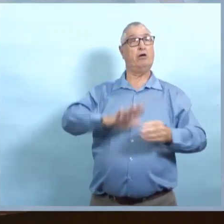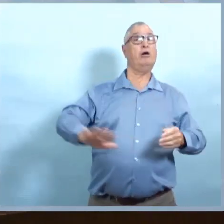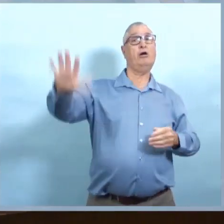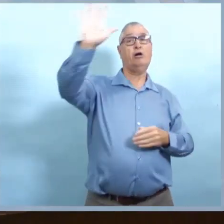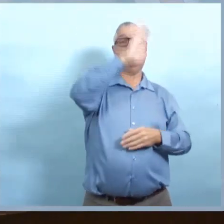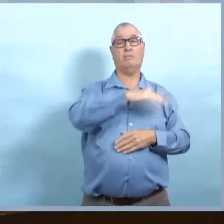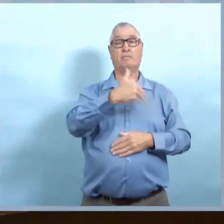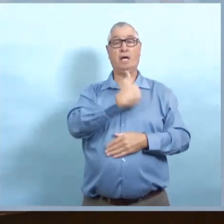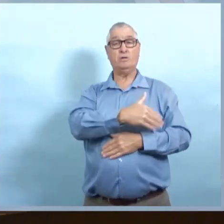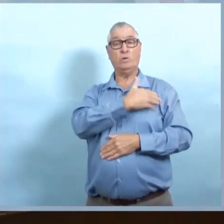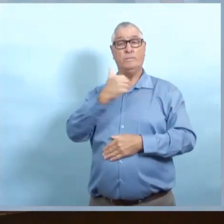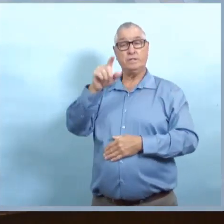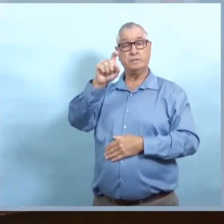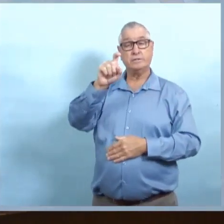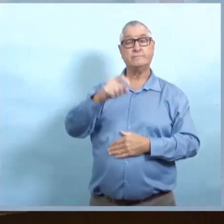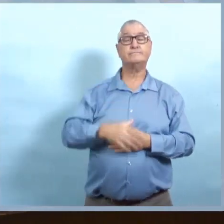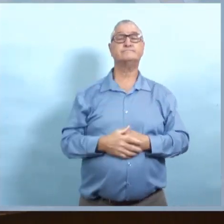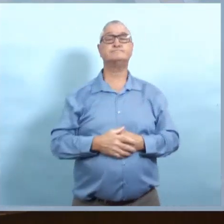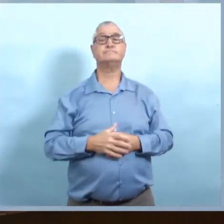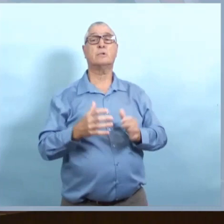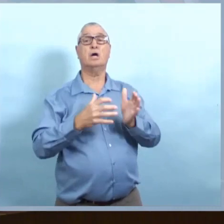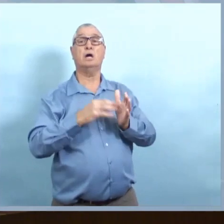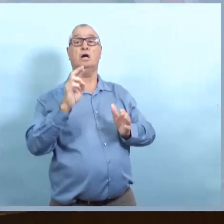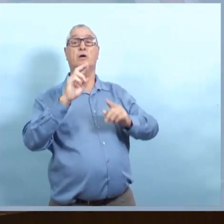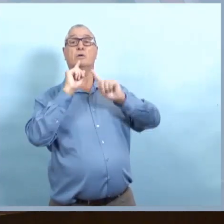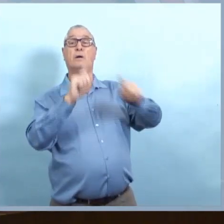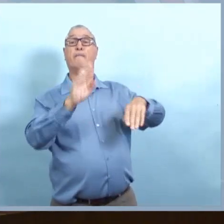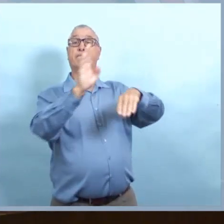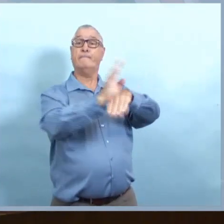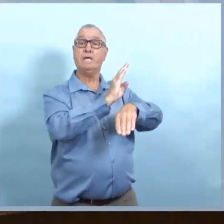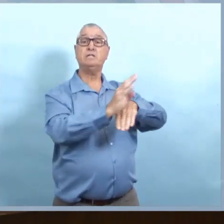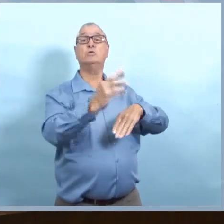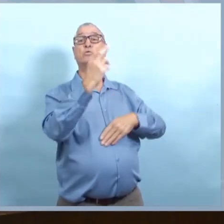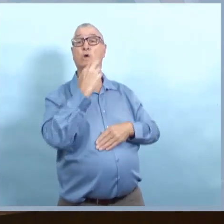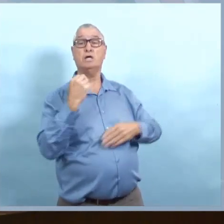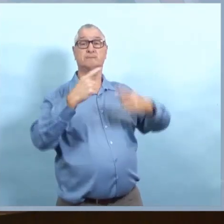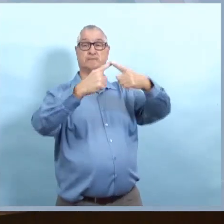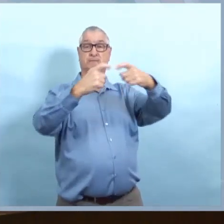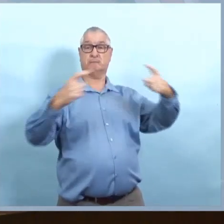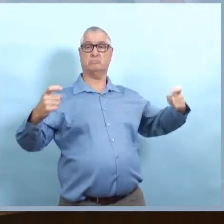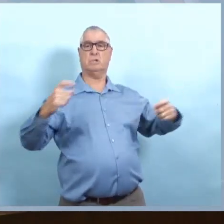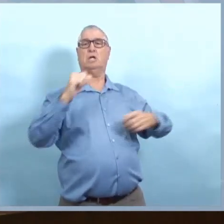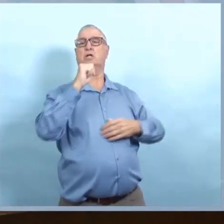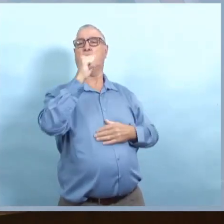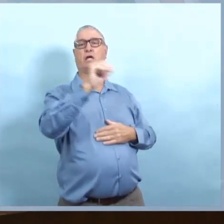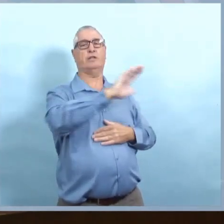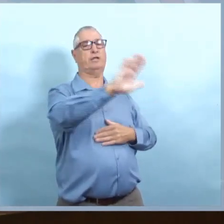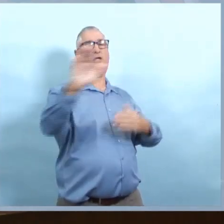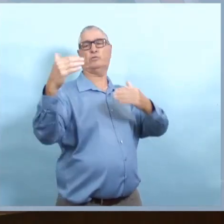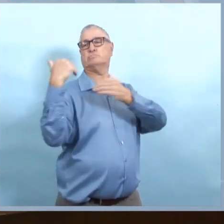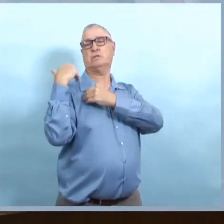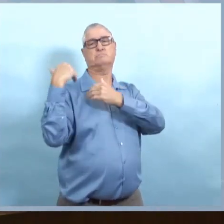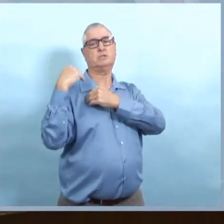est-ce que ce sont des inspecteurs de la santé publique? Et si oui, est-ce que vous avez assez d'inspecteurs pour couvrir toute la province?